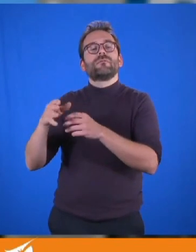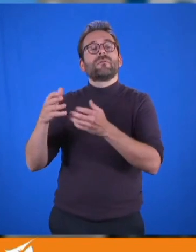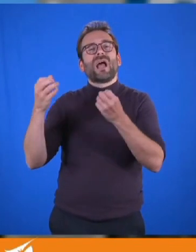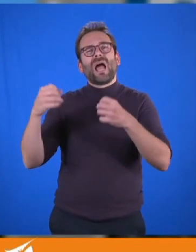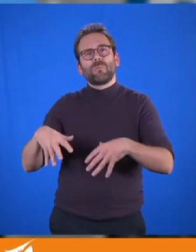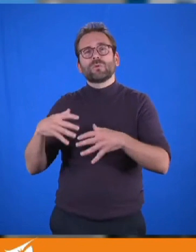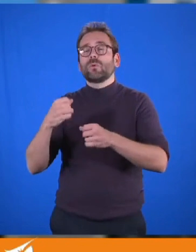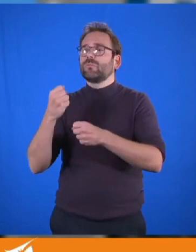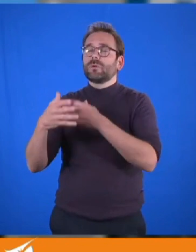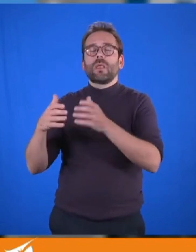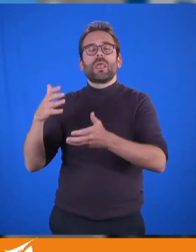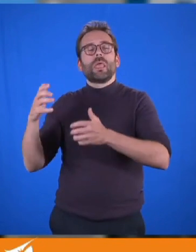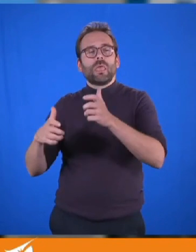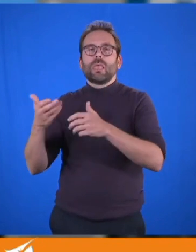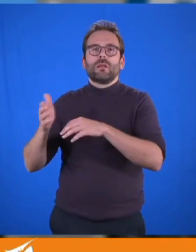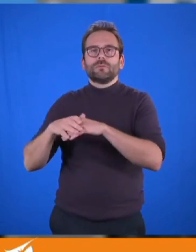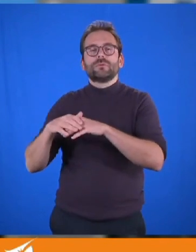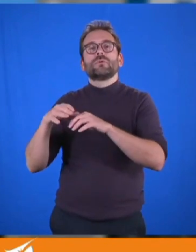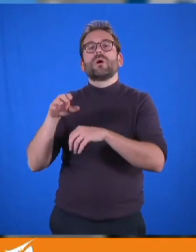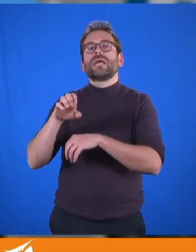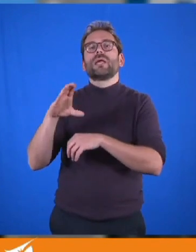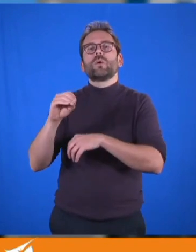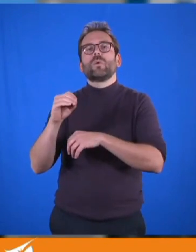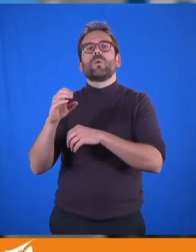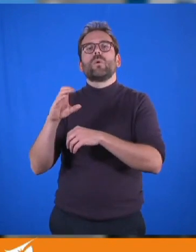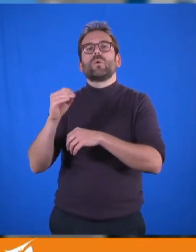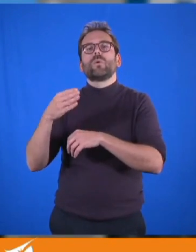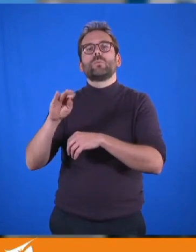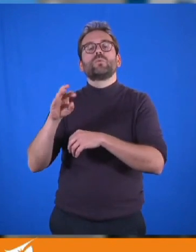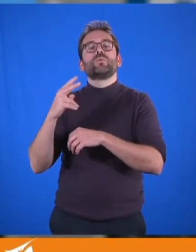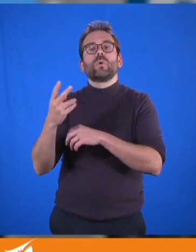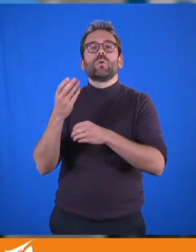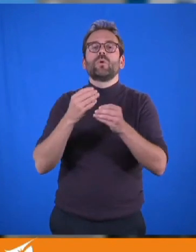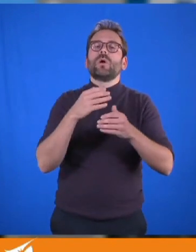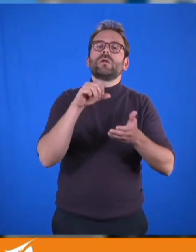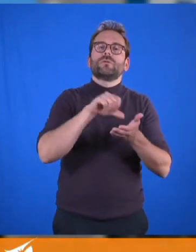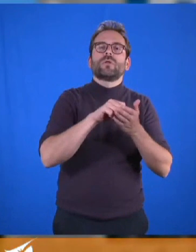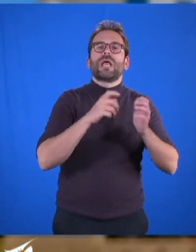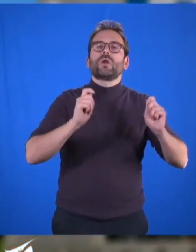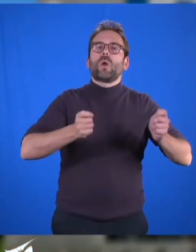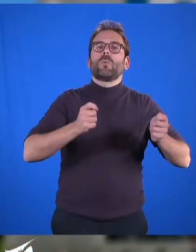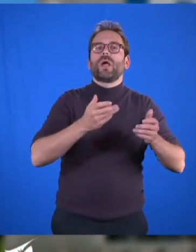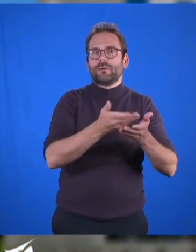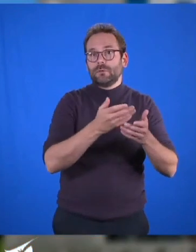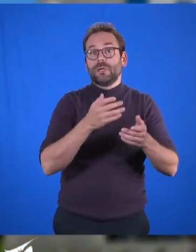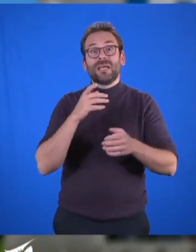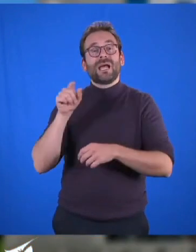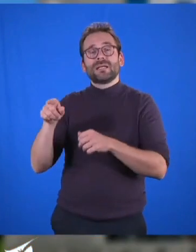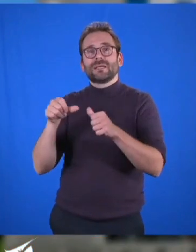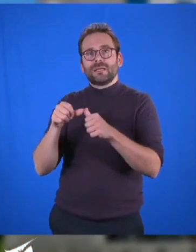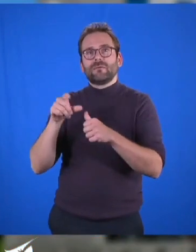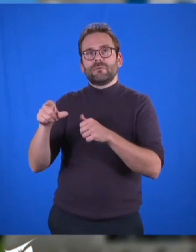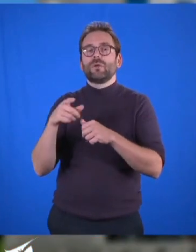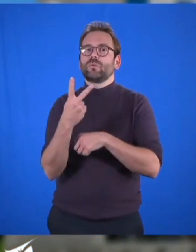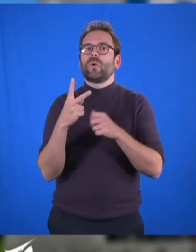de nombreux attermoiements du projet EcoCombust 2 à la centrale de Cordemay qui, comme vous le savez, consistait à convertir les deux tranches